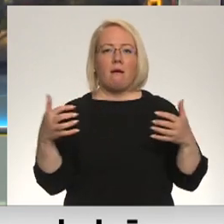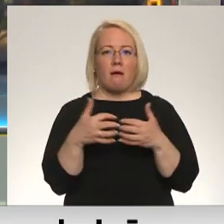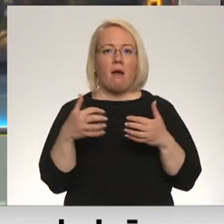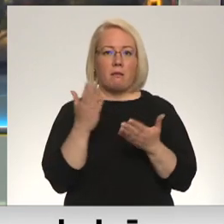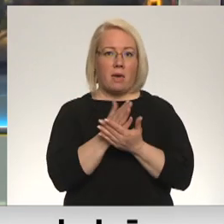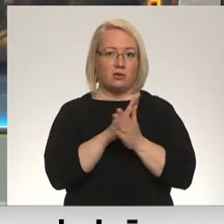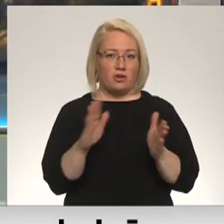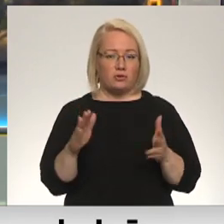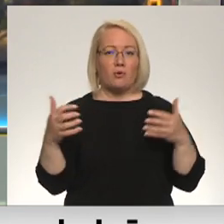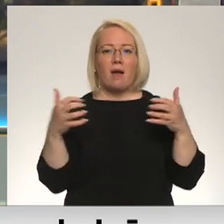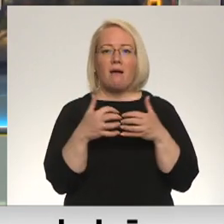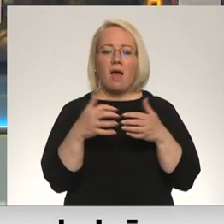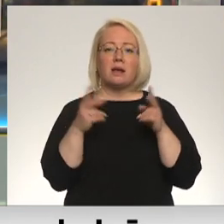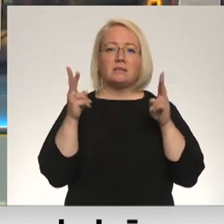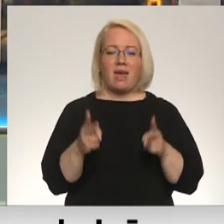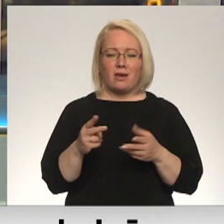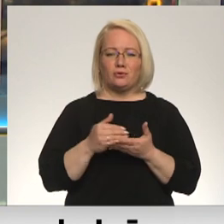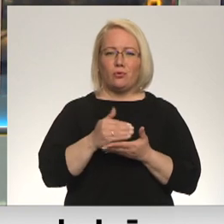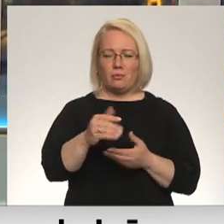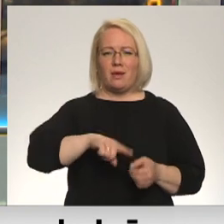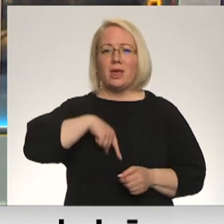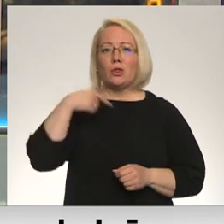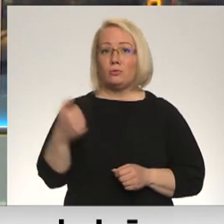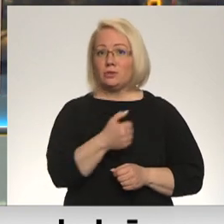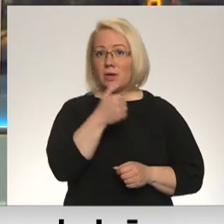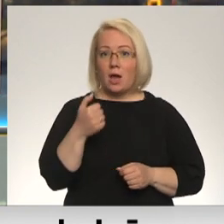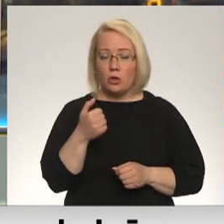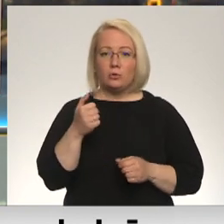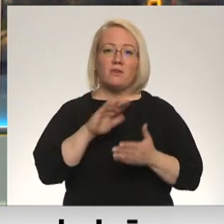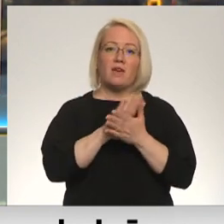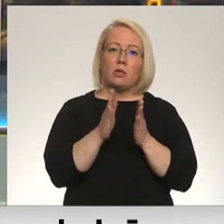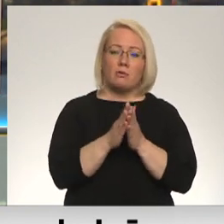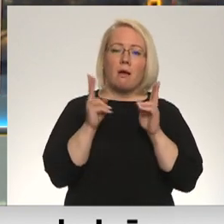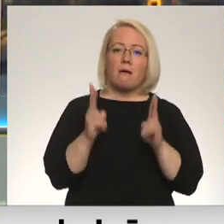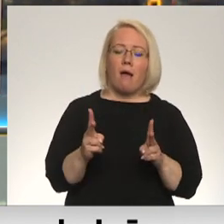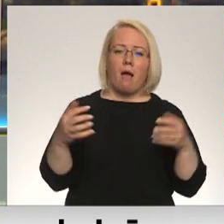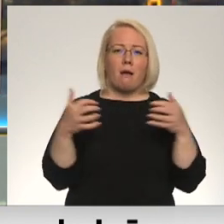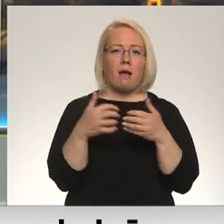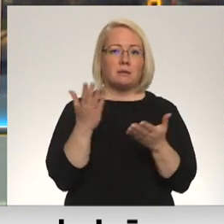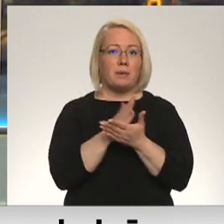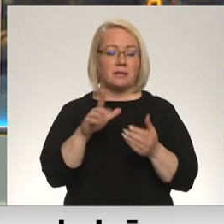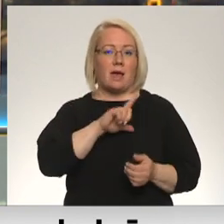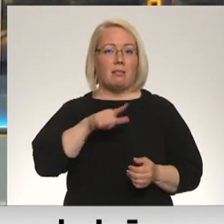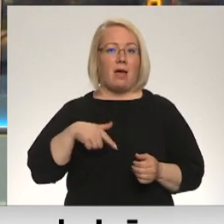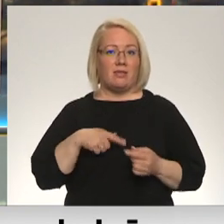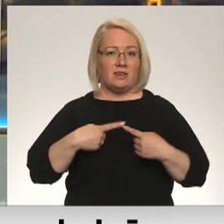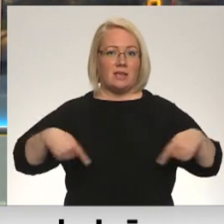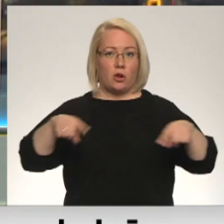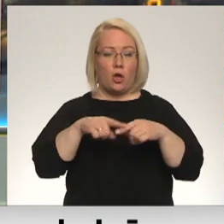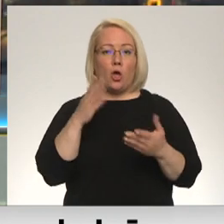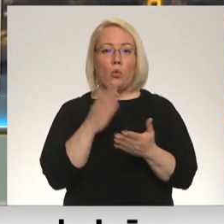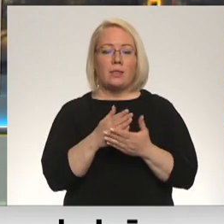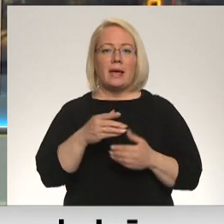beigšanos, jo kara sekas turpinājās vēl ilgus gadus. Vienošanās par to, kā kara darbība beigsies Latvijas teritorijā, notika